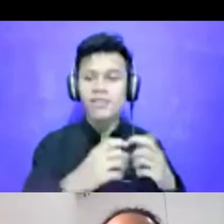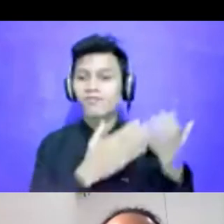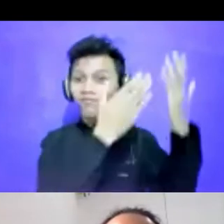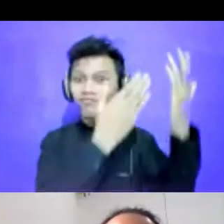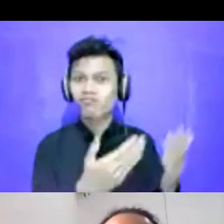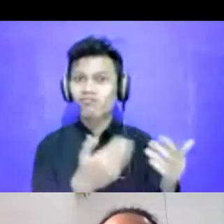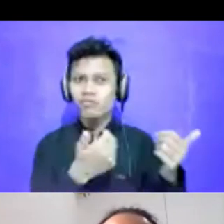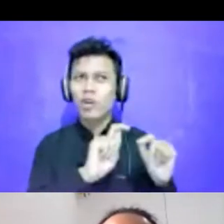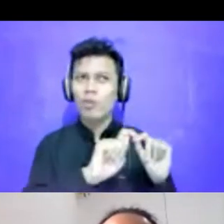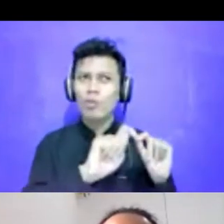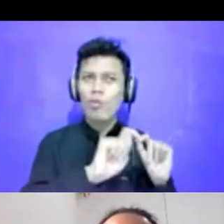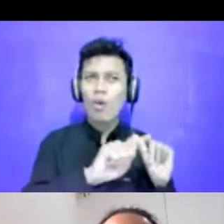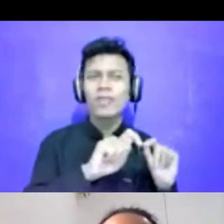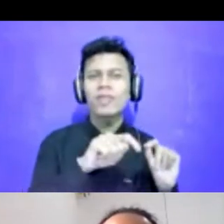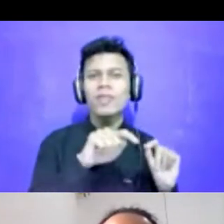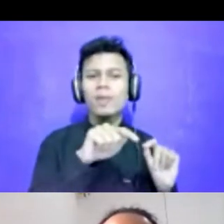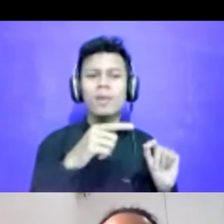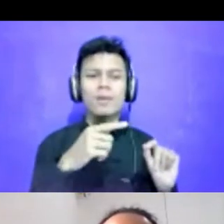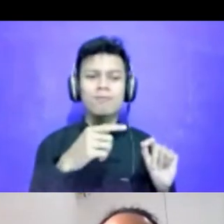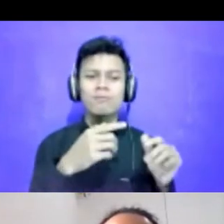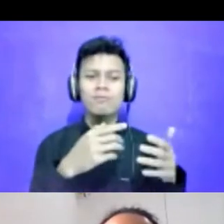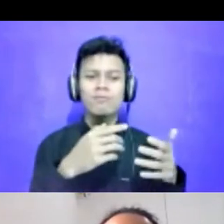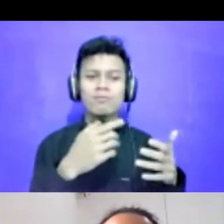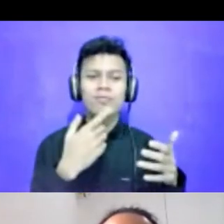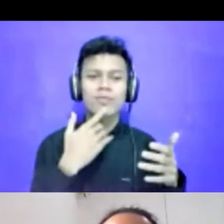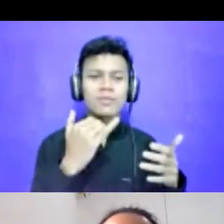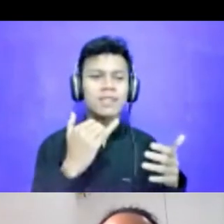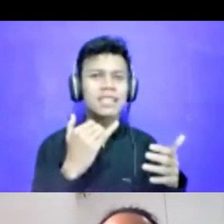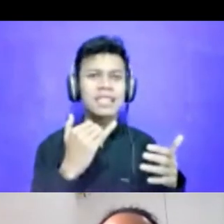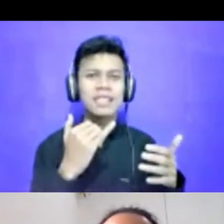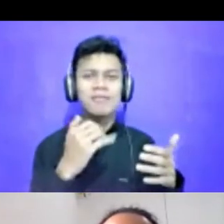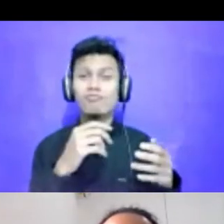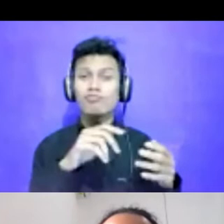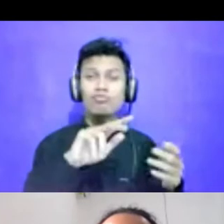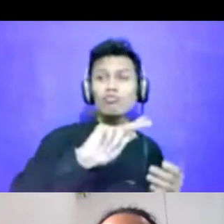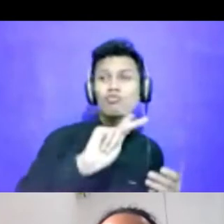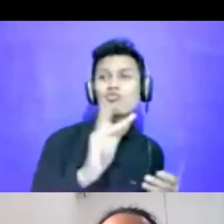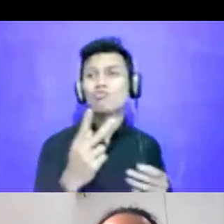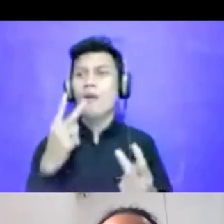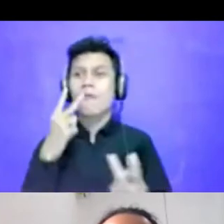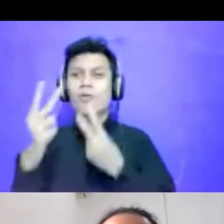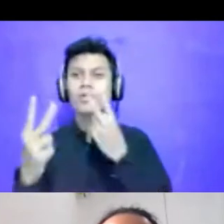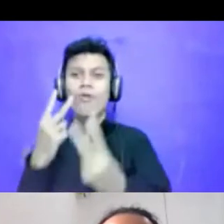menjadi sesuatu yang apa namanya, divisualisasikan jadi data.